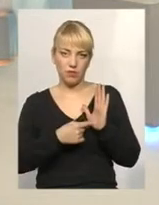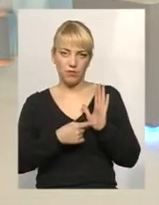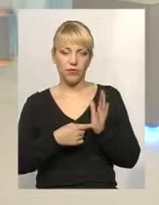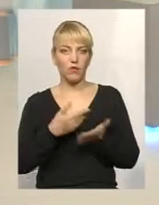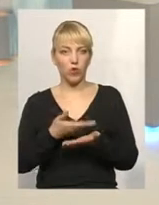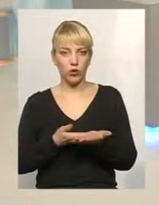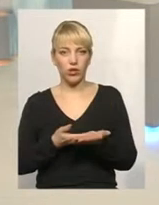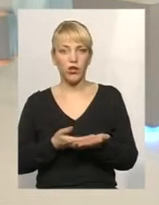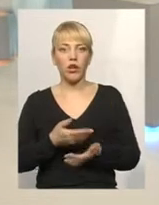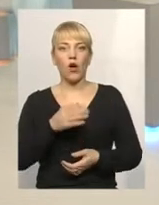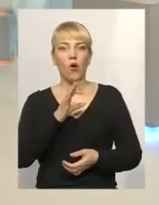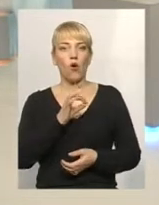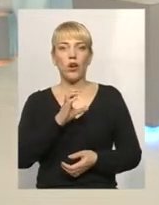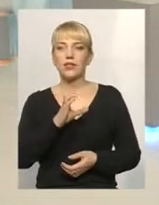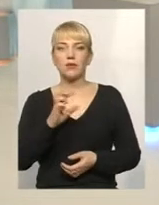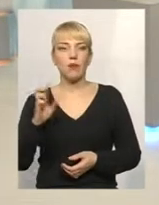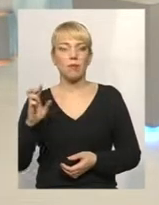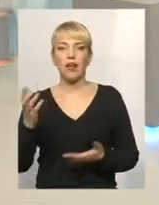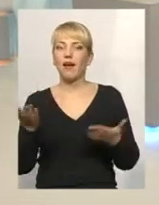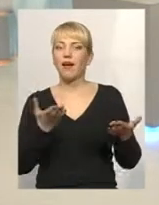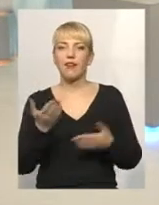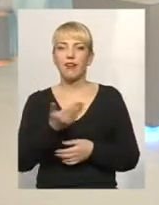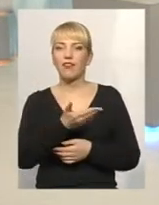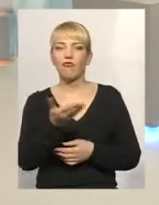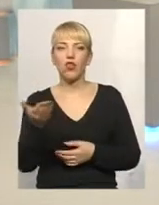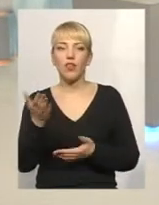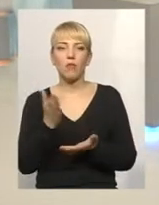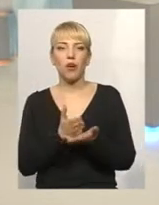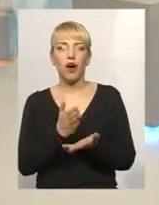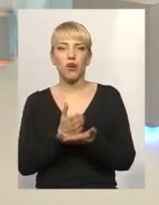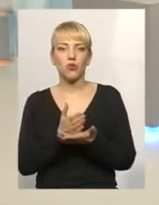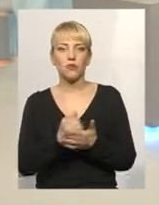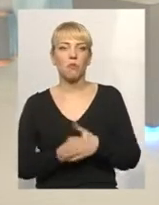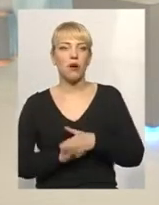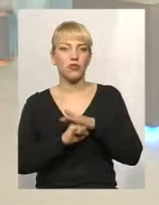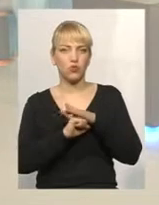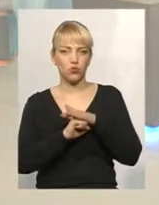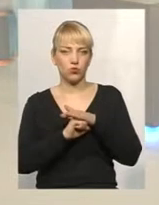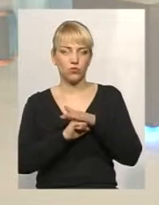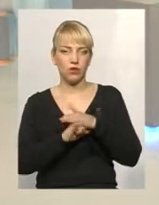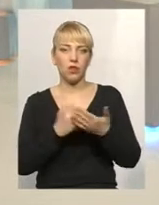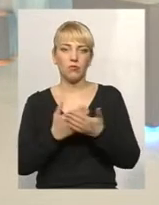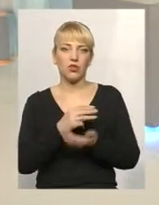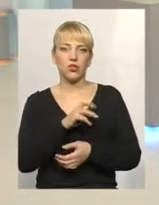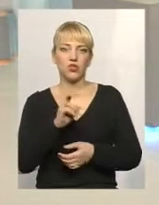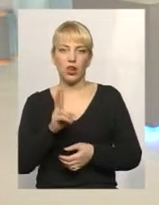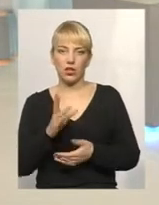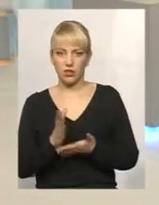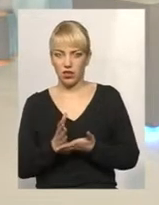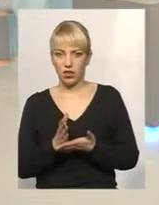Доброго. А який вони мають, ну, будем, базу. Наприклад, ЖЕК є.